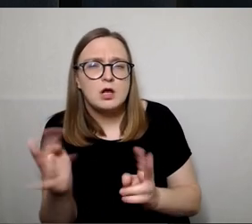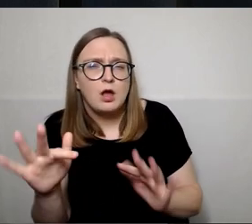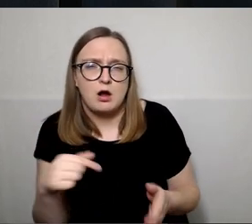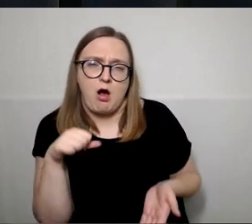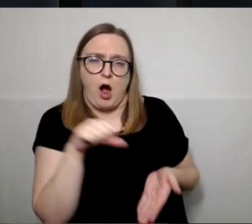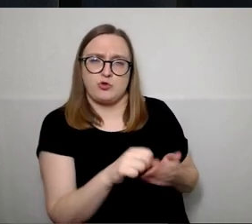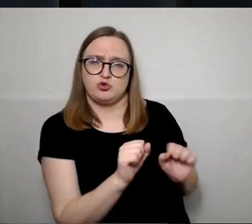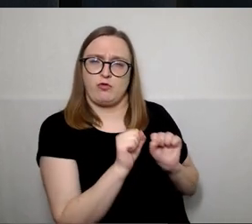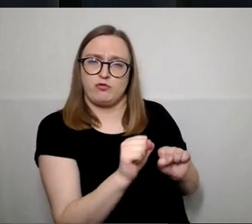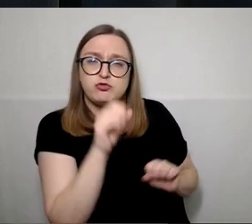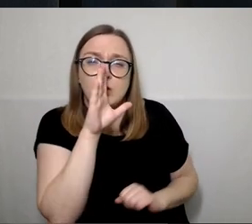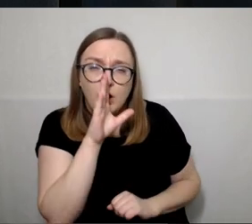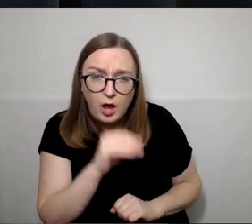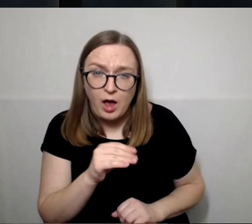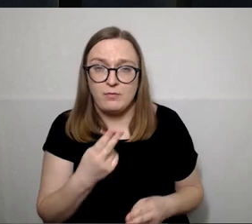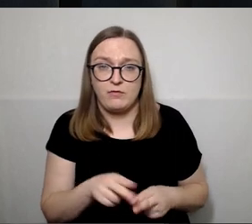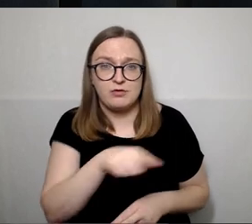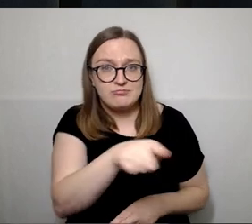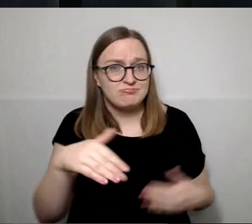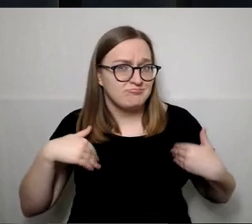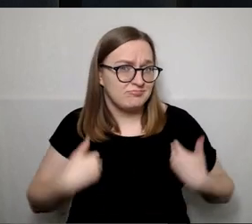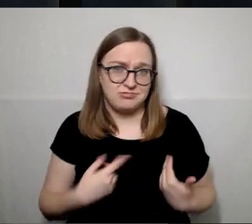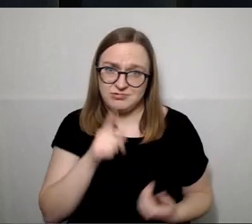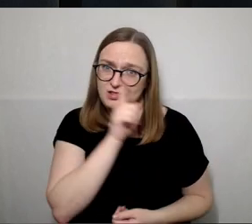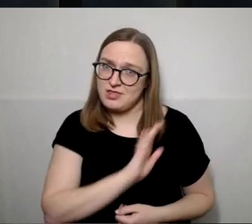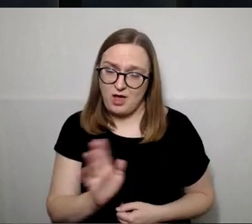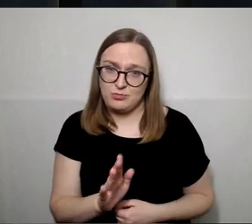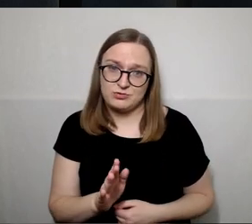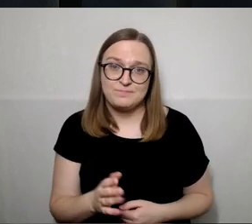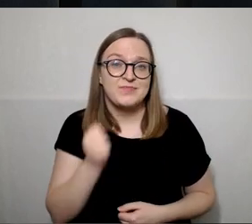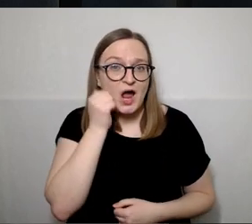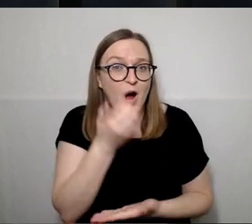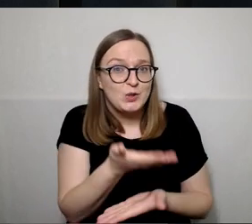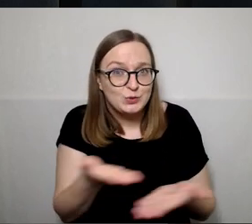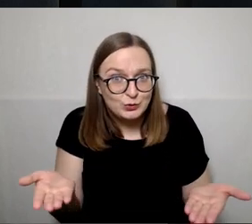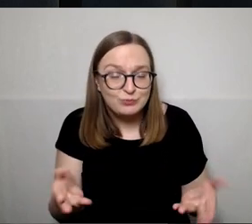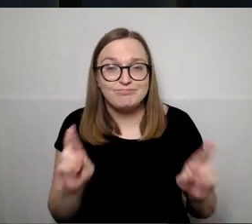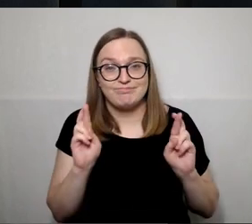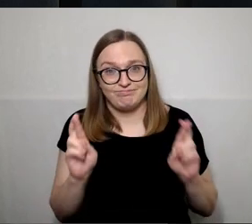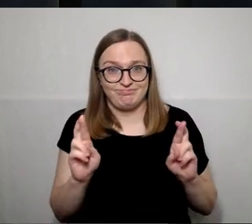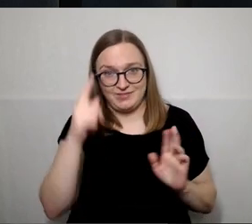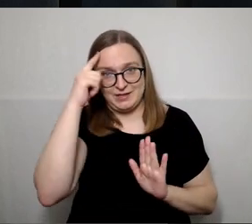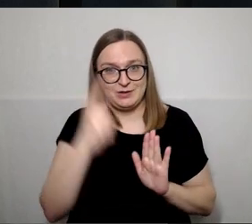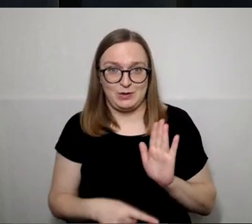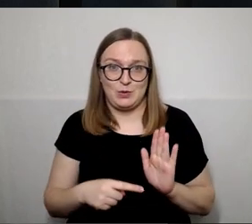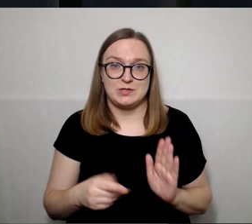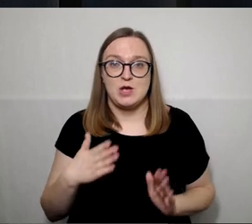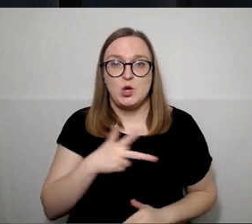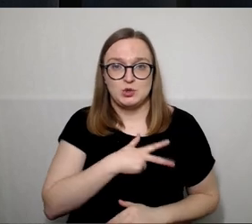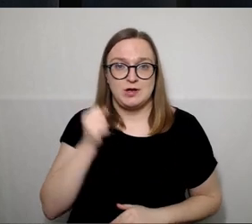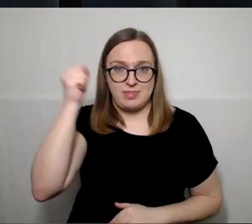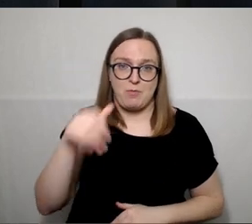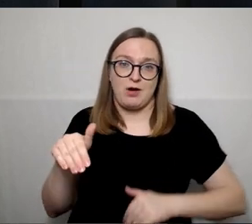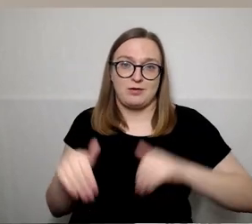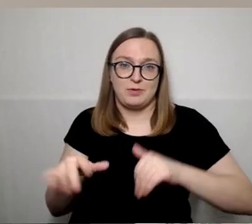jie tikrai jūs nenuvils. Labai ačiū jums ir tikiuosi, kad jūs pasirinksit socialdemokratus.